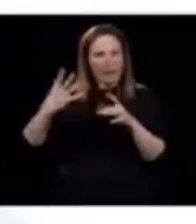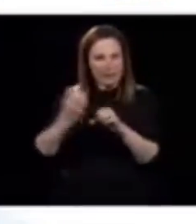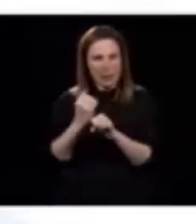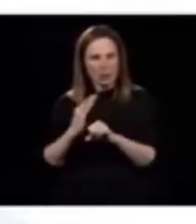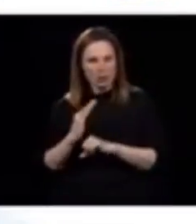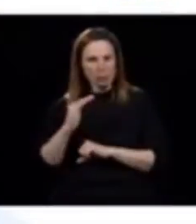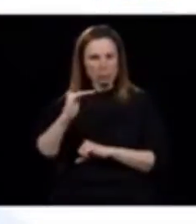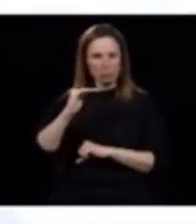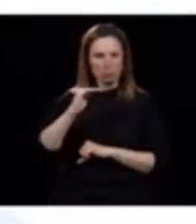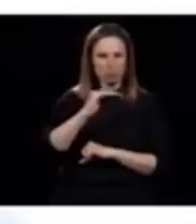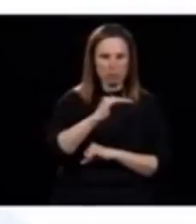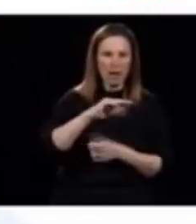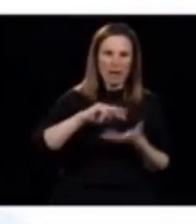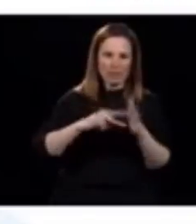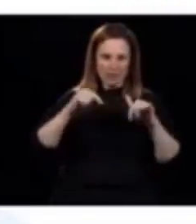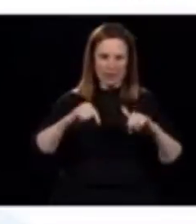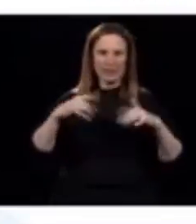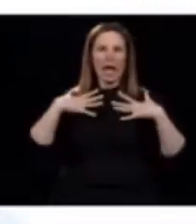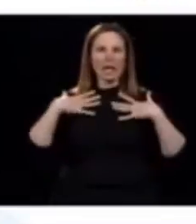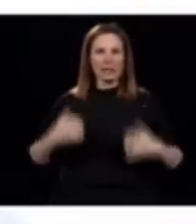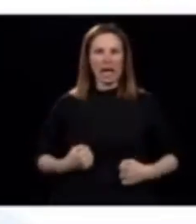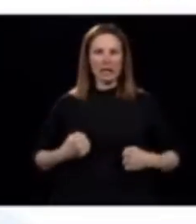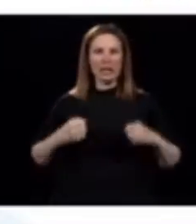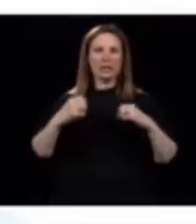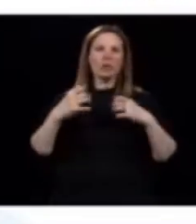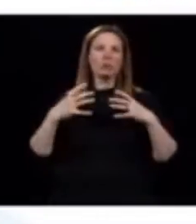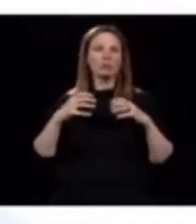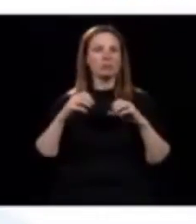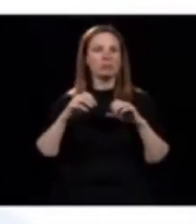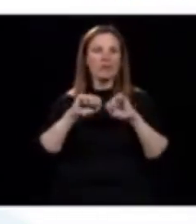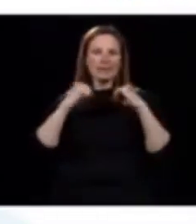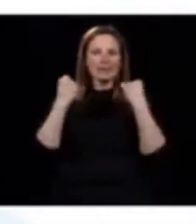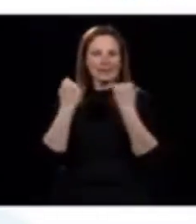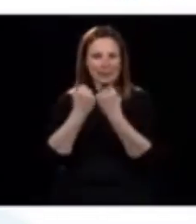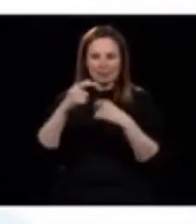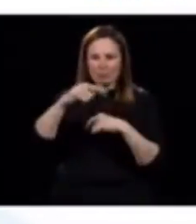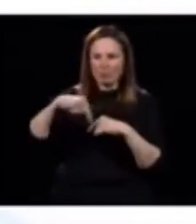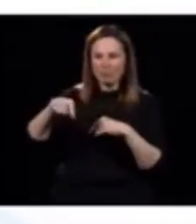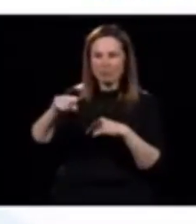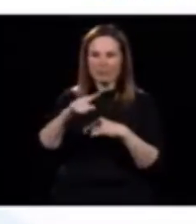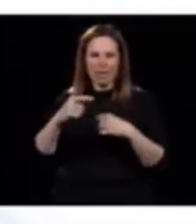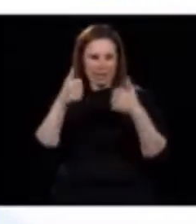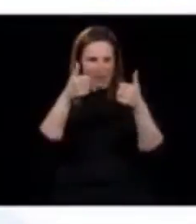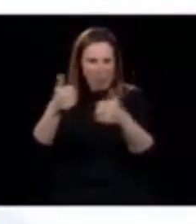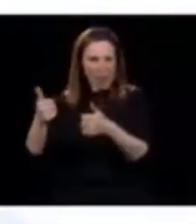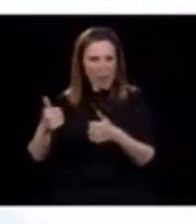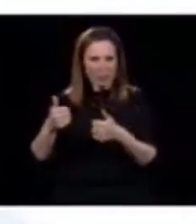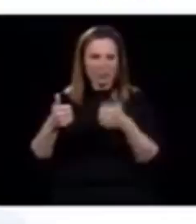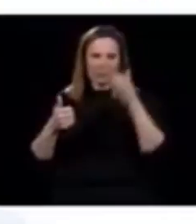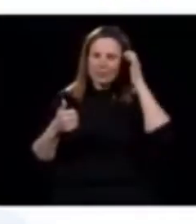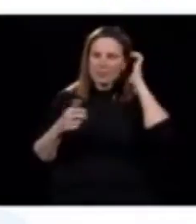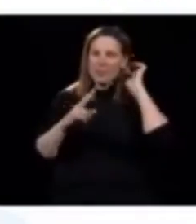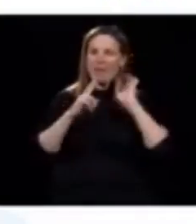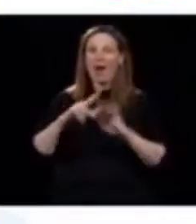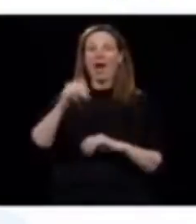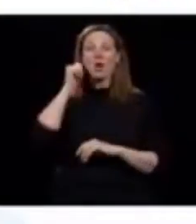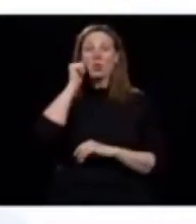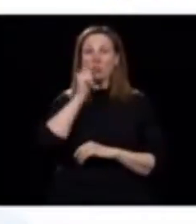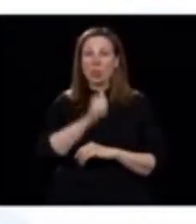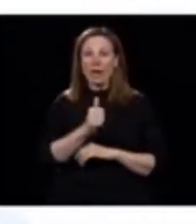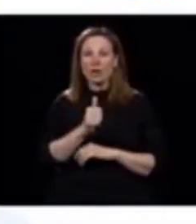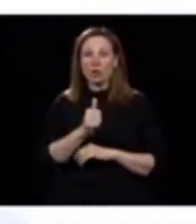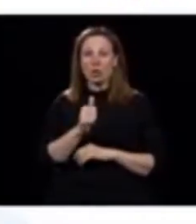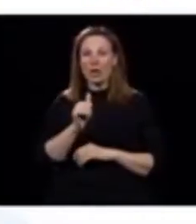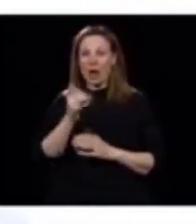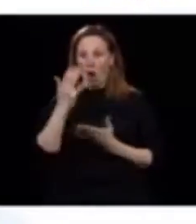ce qui va faire que notre système de santé va pouvoir fonctionner. Au jour le jour, on regarde. Et la situation, si vous faites des courbes